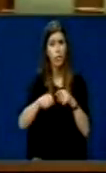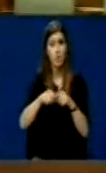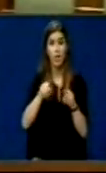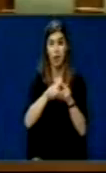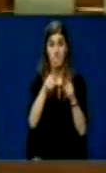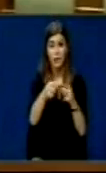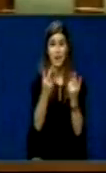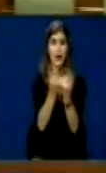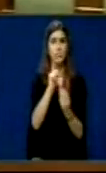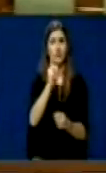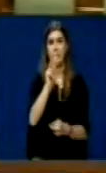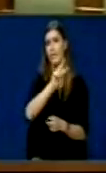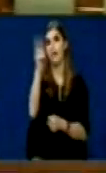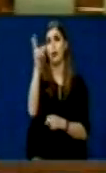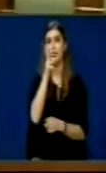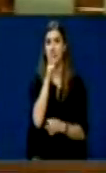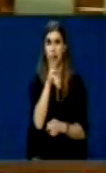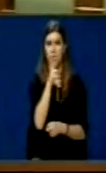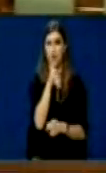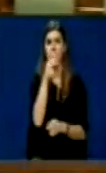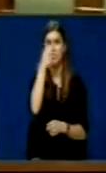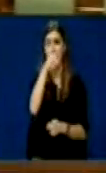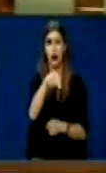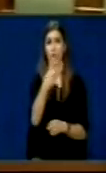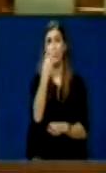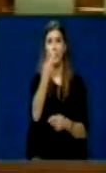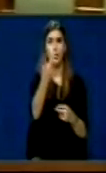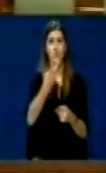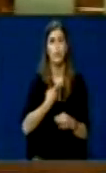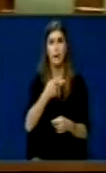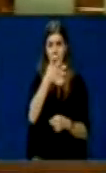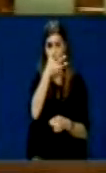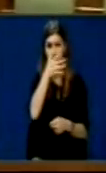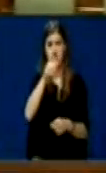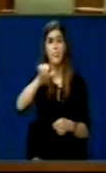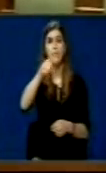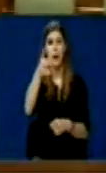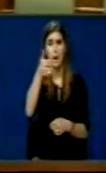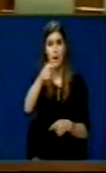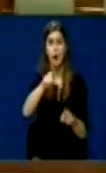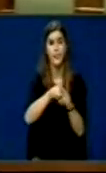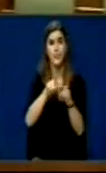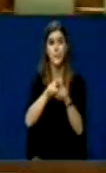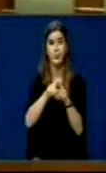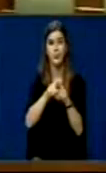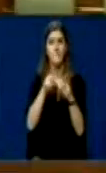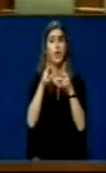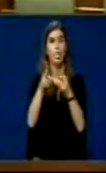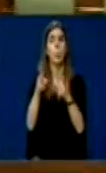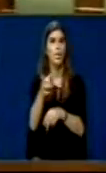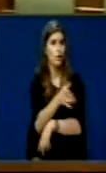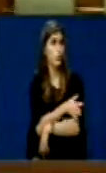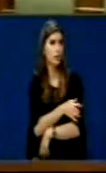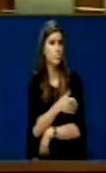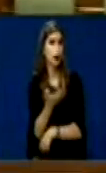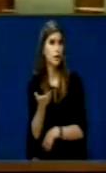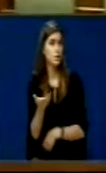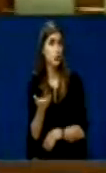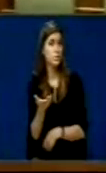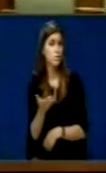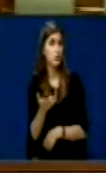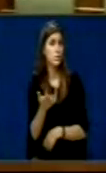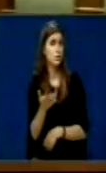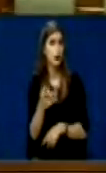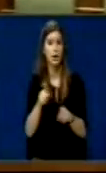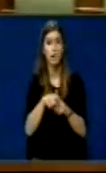kësa e forme. Se këra amnestit përnë dy gjana shumë qia. Një, i fyjnë viktimat, që të pakten që